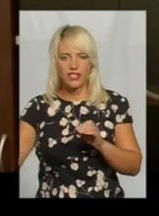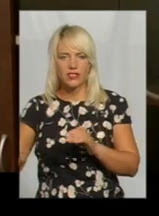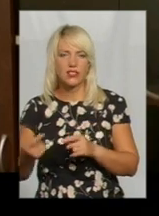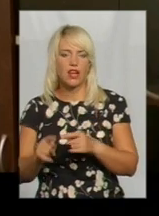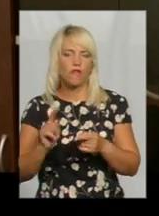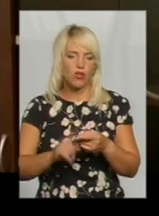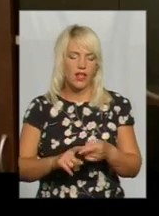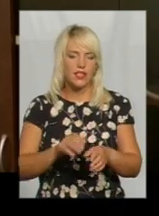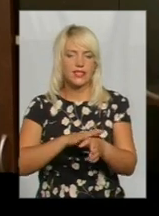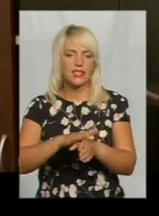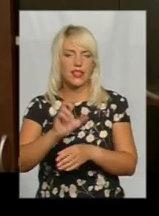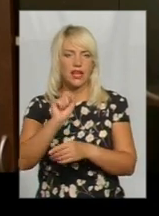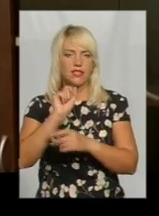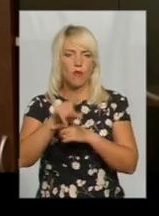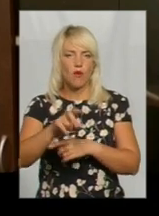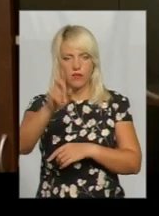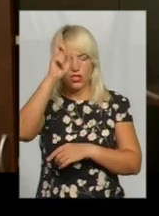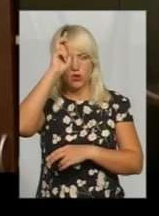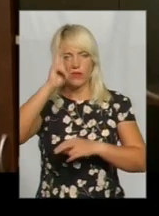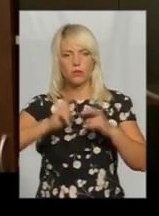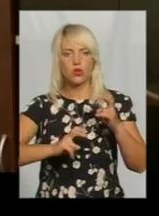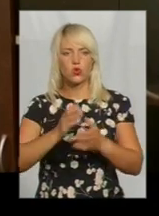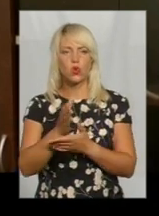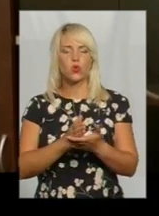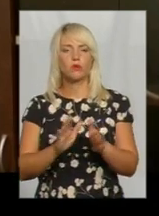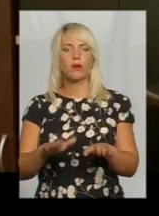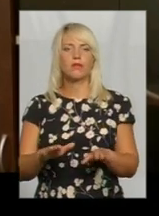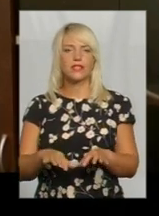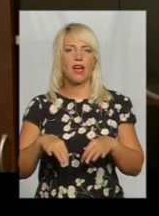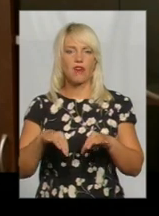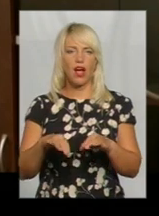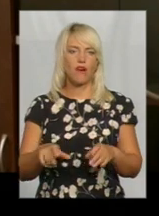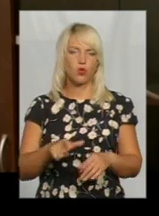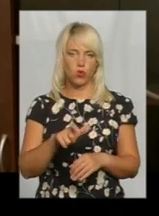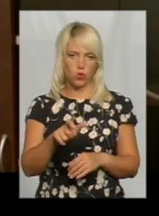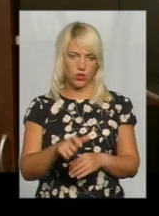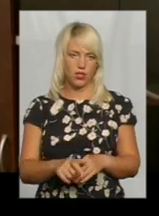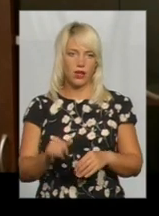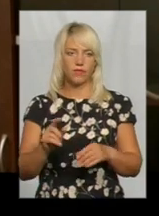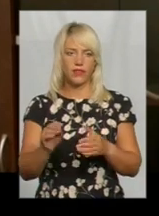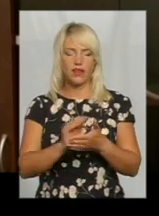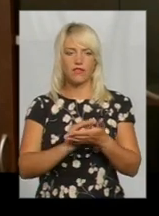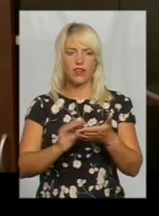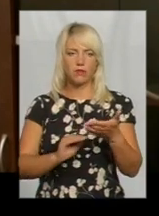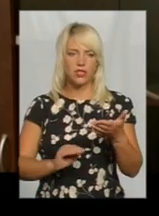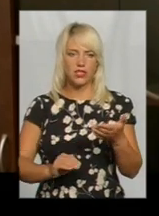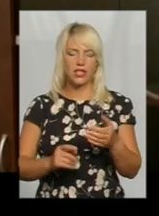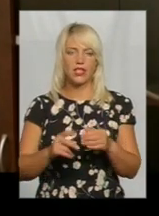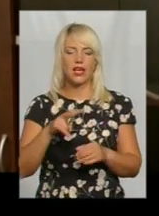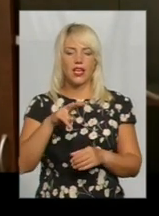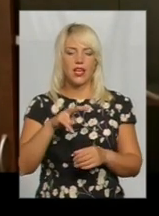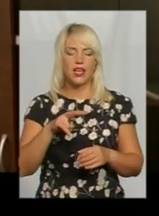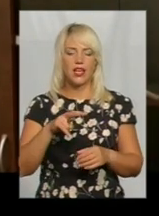замовлення державного підприємства «Служба місцевих автодоріг» і виписаний лісрубишний квиток